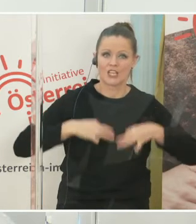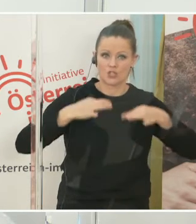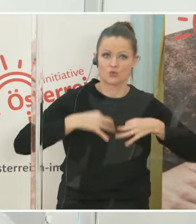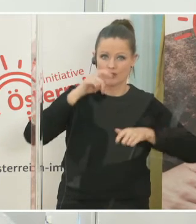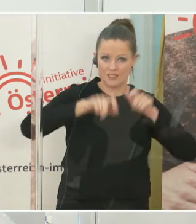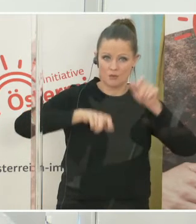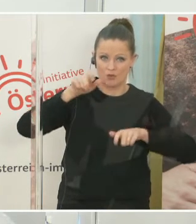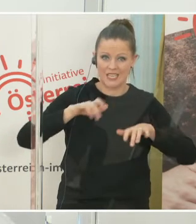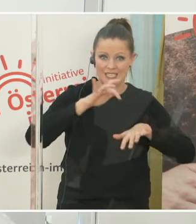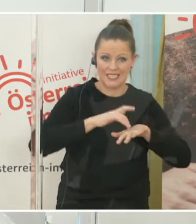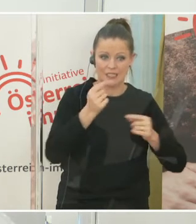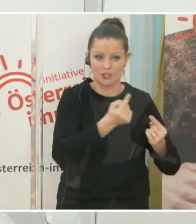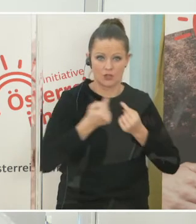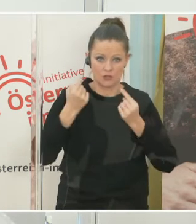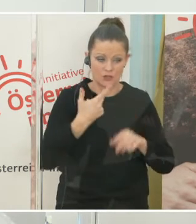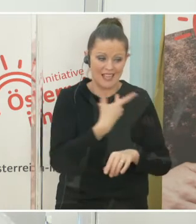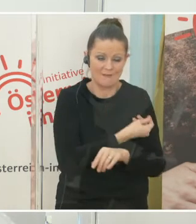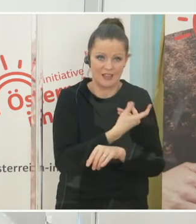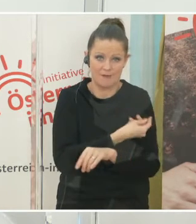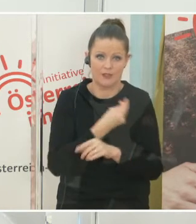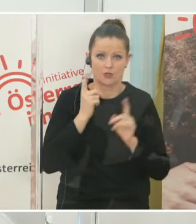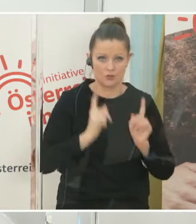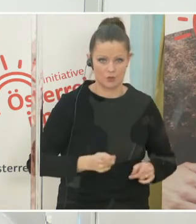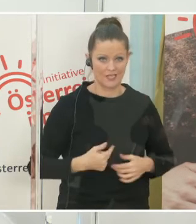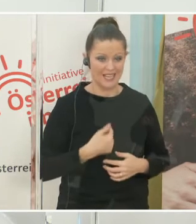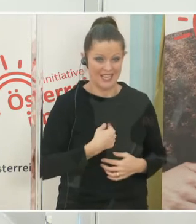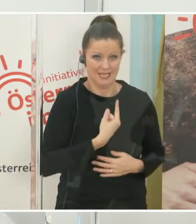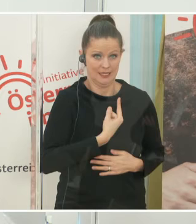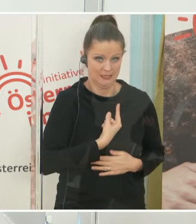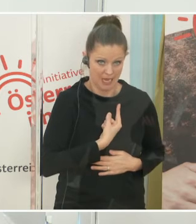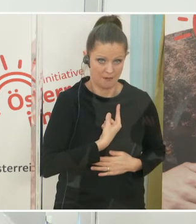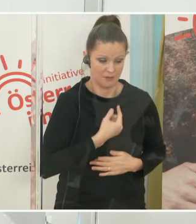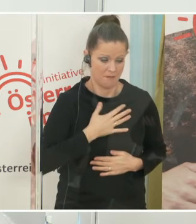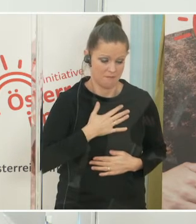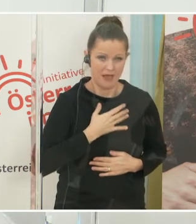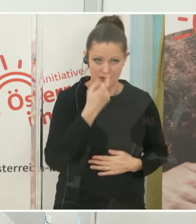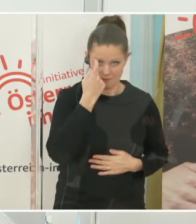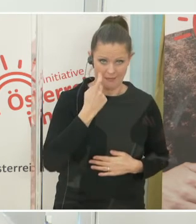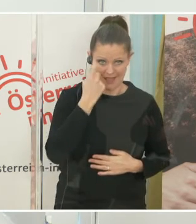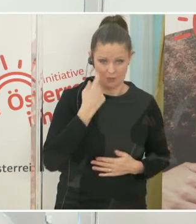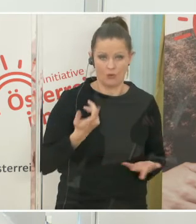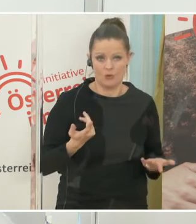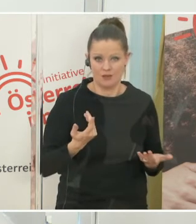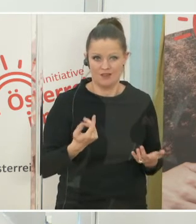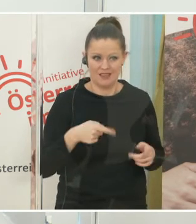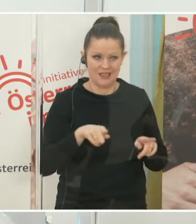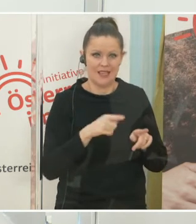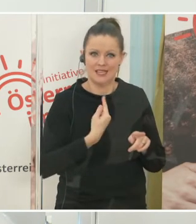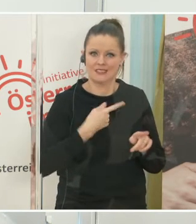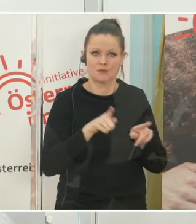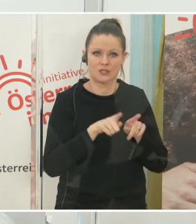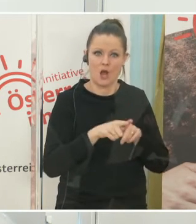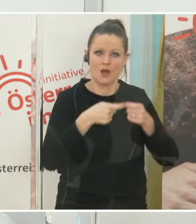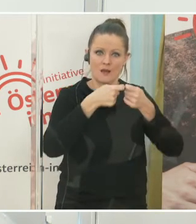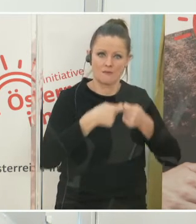in den kritischen Situationen zu impfen. Ich persönlich kann nur sagen, was mich betrifft, als auch Mitglied des